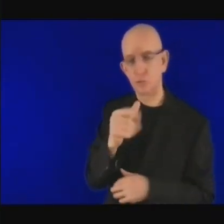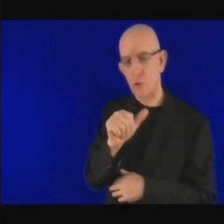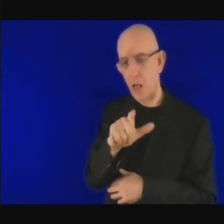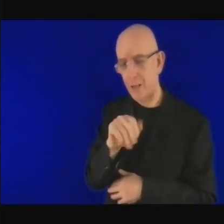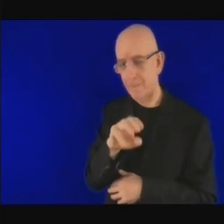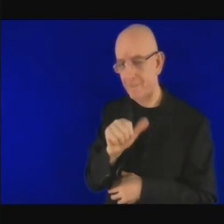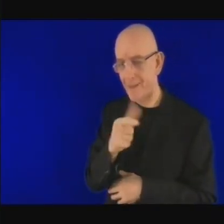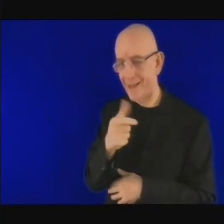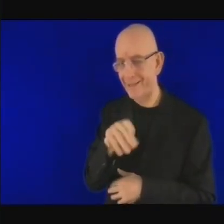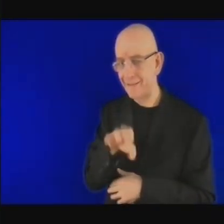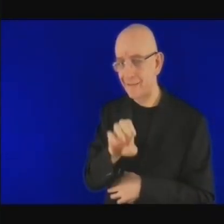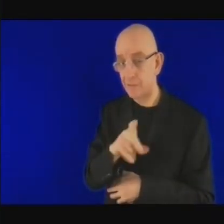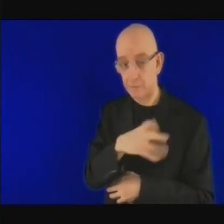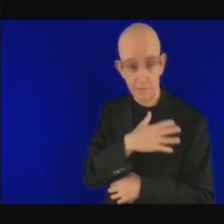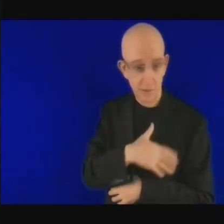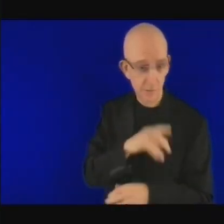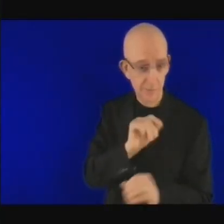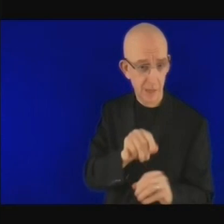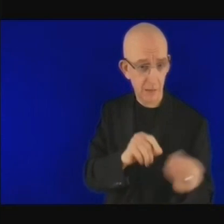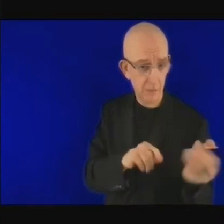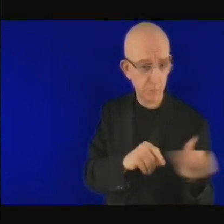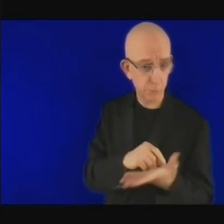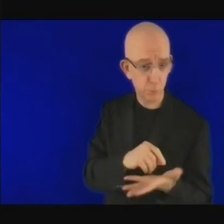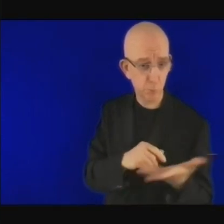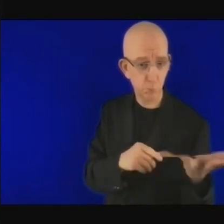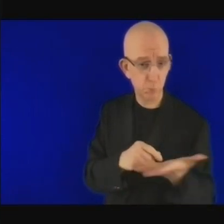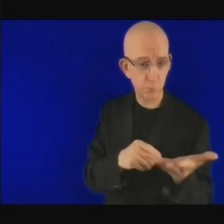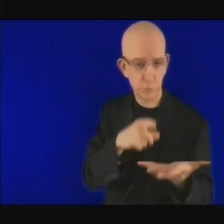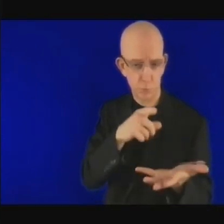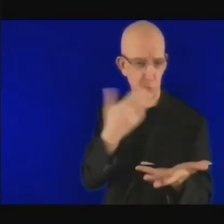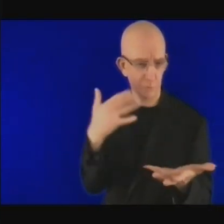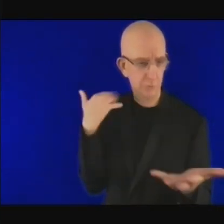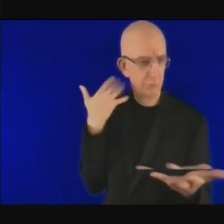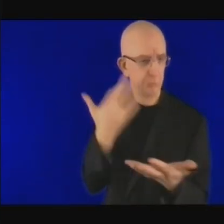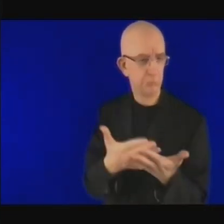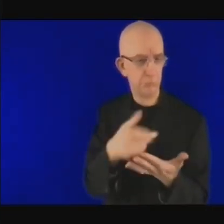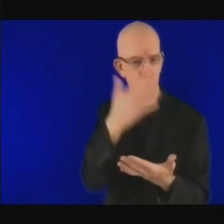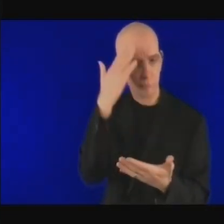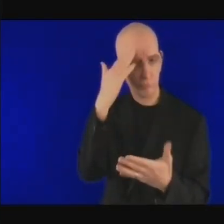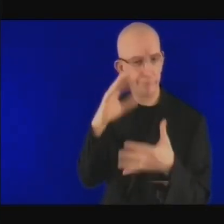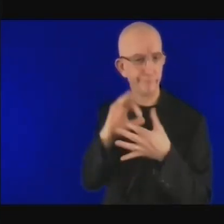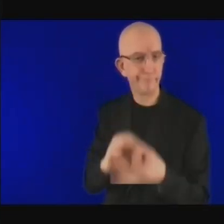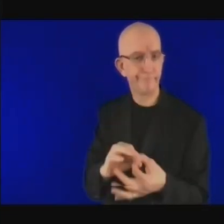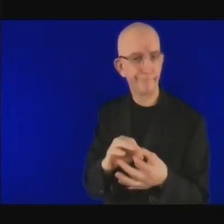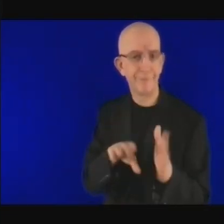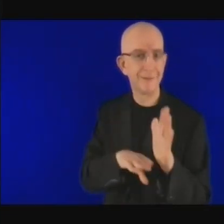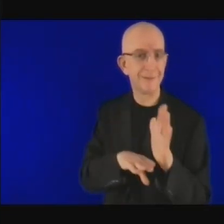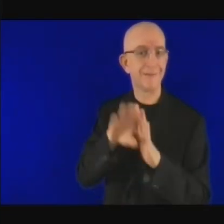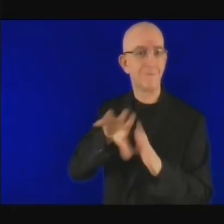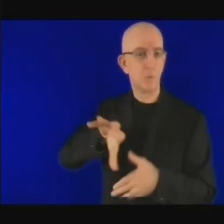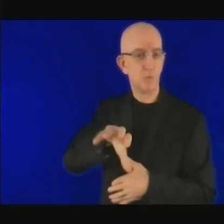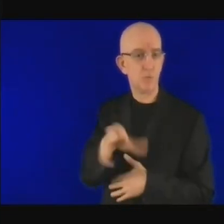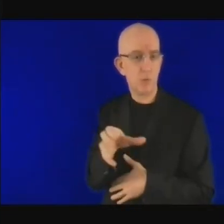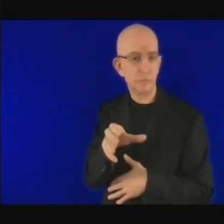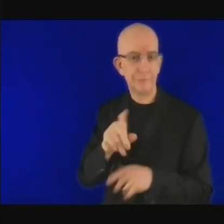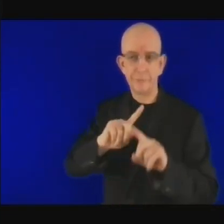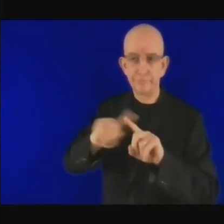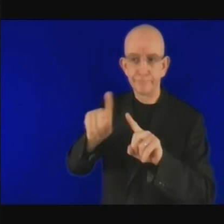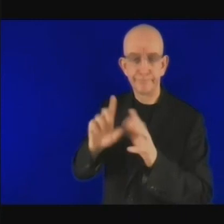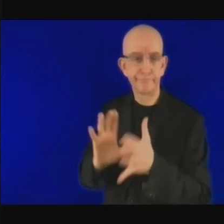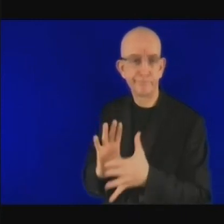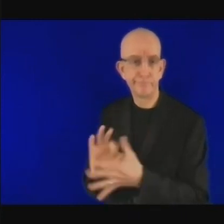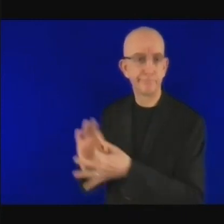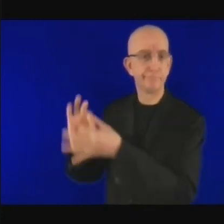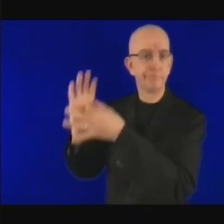dans les projets d'infrastructures dans les pays en développement dans l